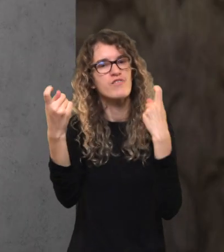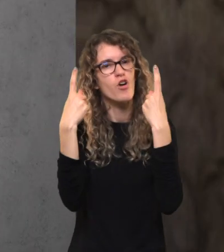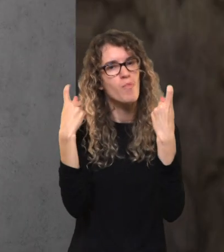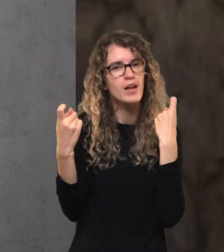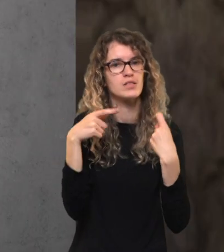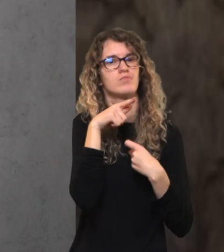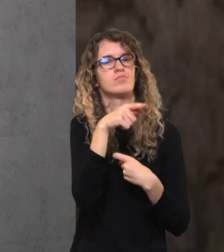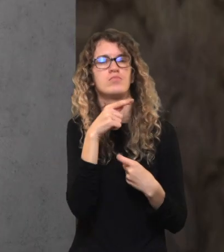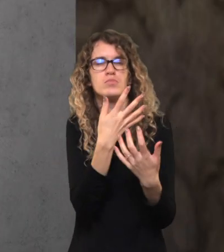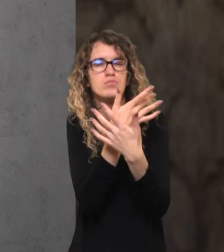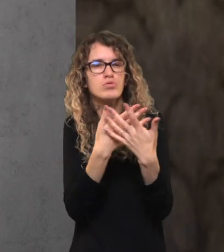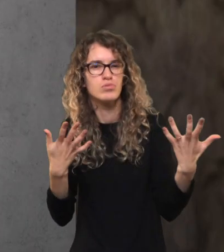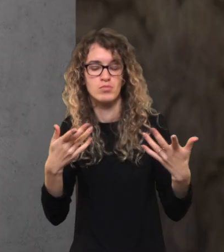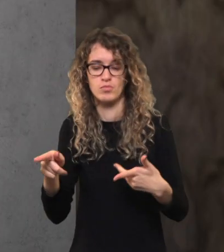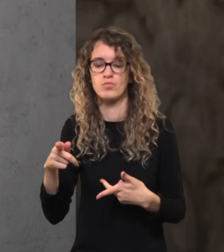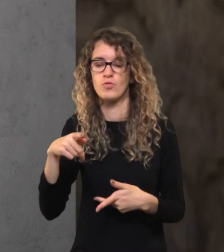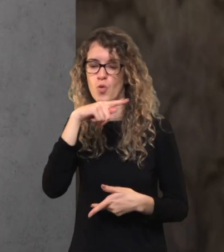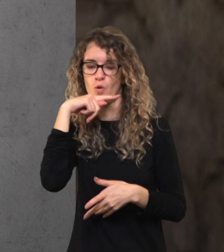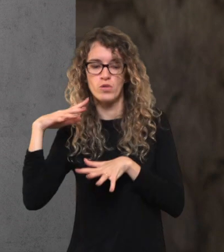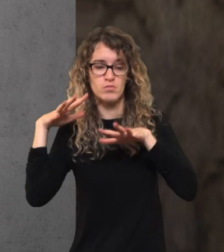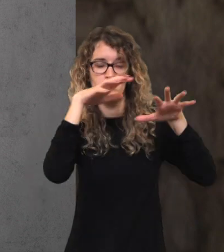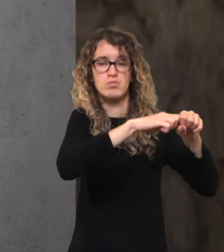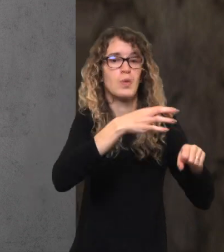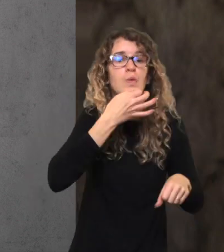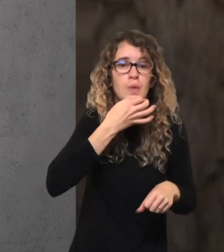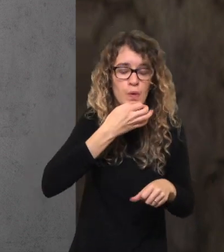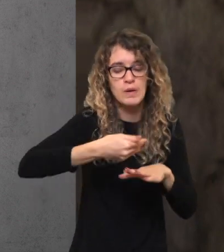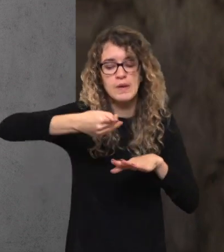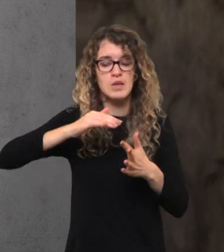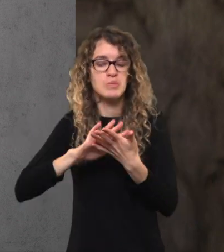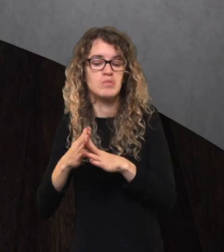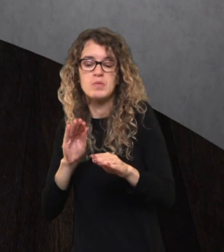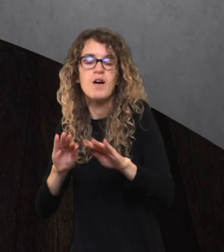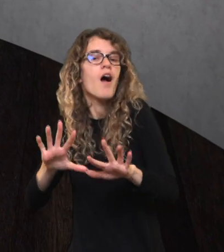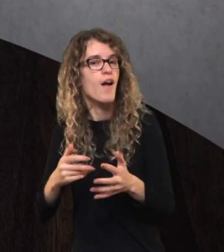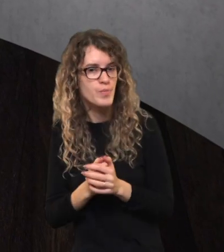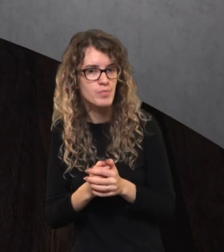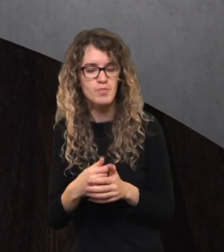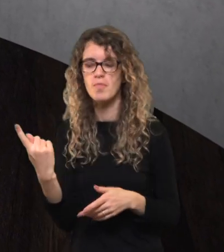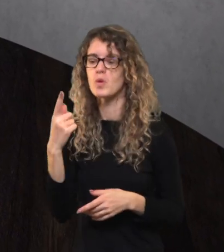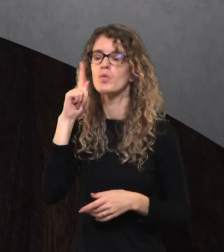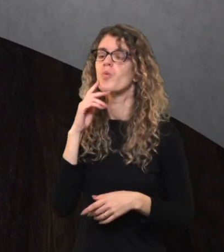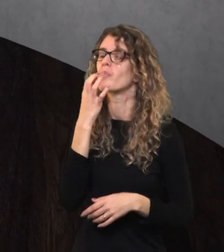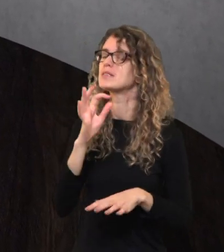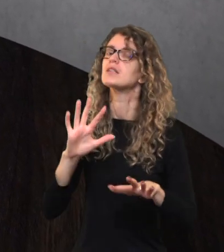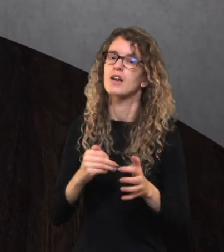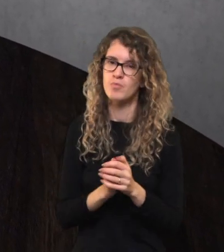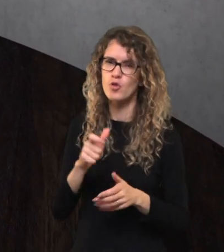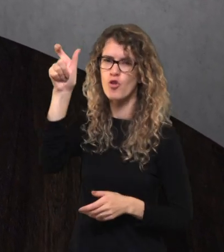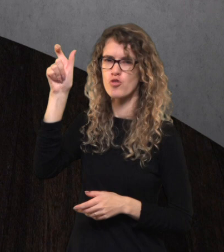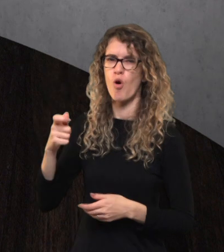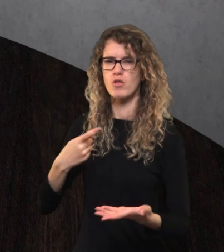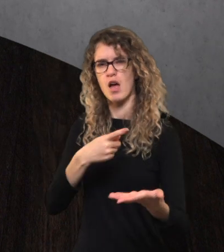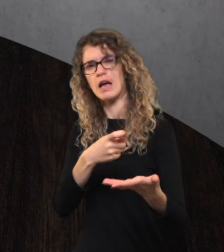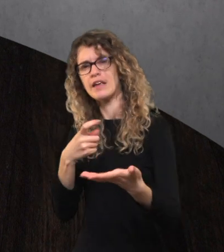kūrimas informacinis kontekstas Rusijos karui prieš Ukrainą? Pirmiausia noriu pasakyti, kad pats baisiausias